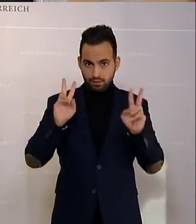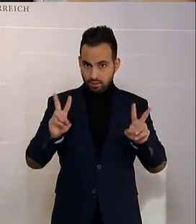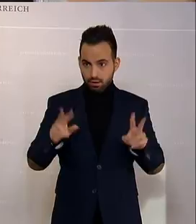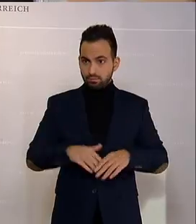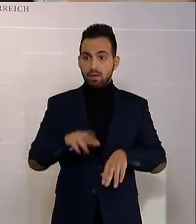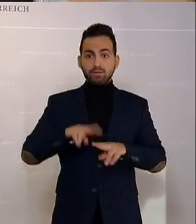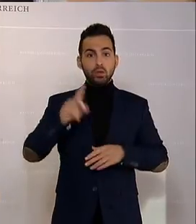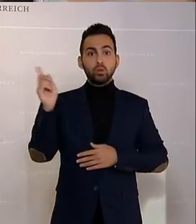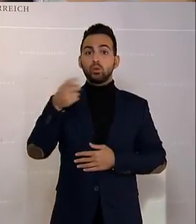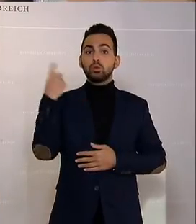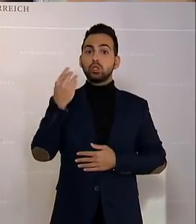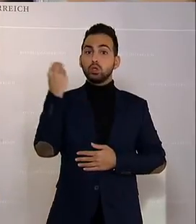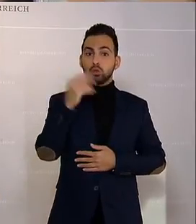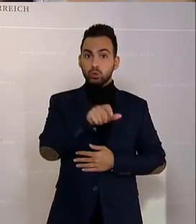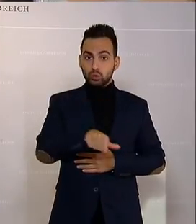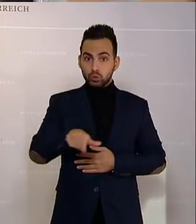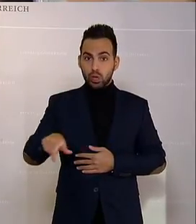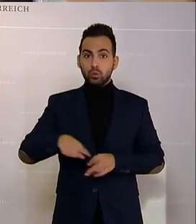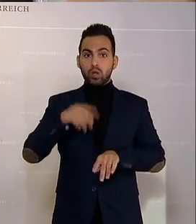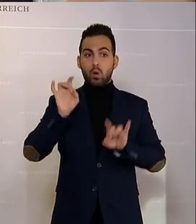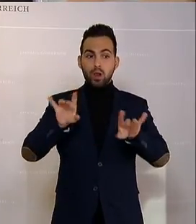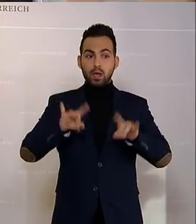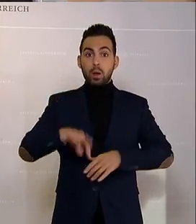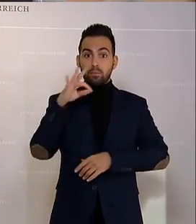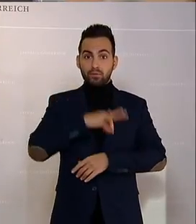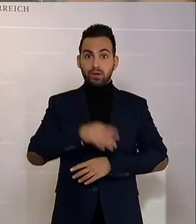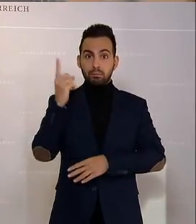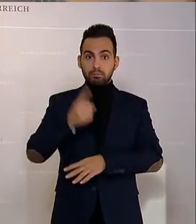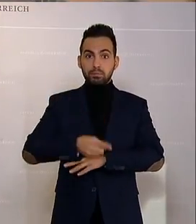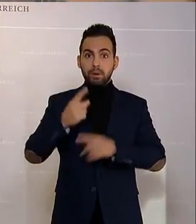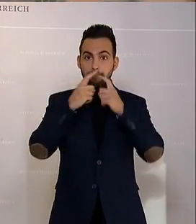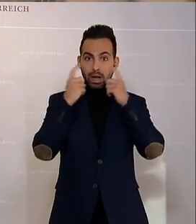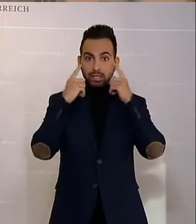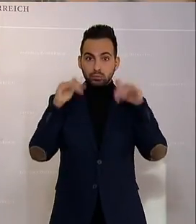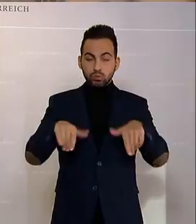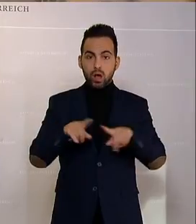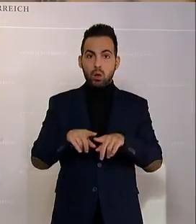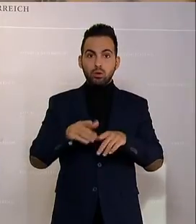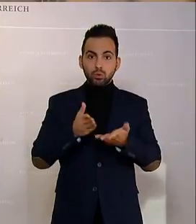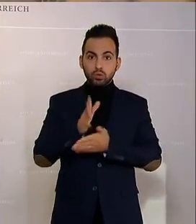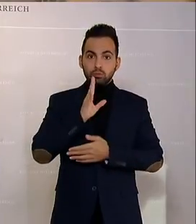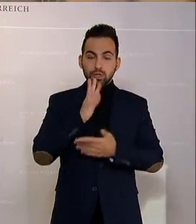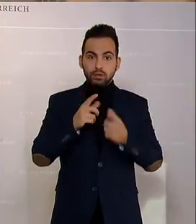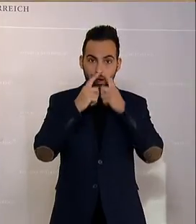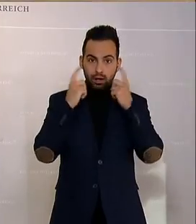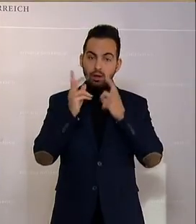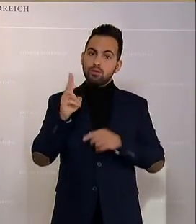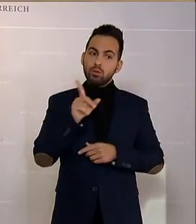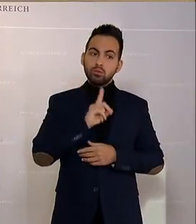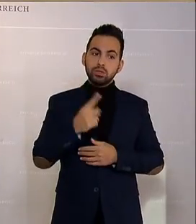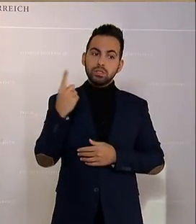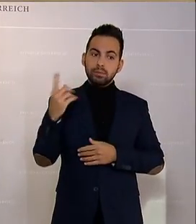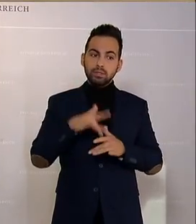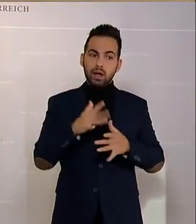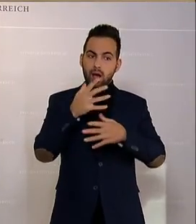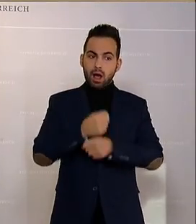Schüler und Lehrer verpflichten, acht Stunden die Maske zu tragen und auch mit der Maske zu sprechen, dann frage ich mich, warum halten Sie sich nicht selbst